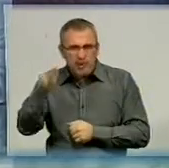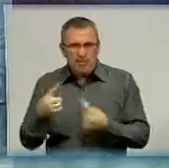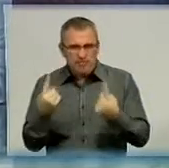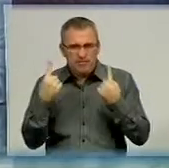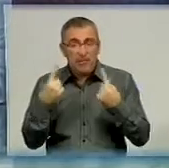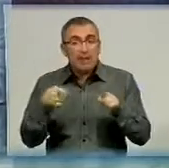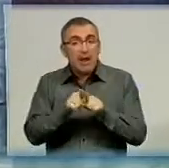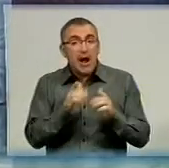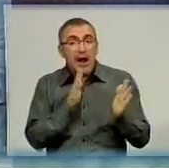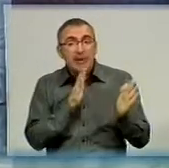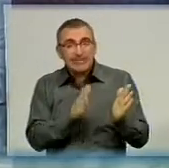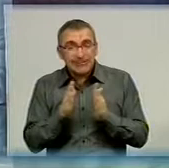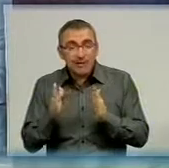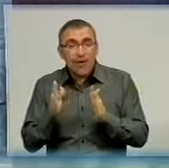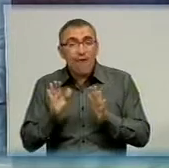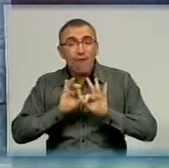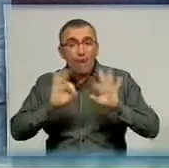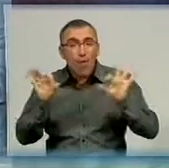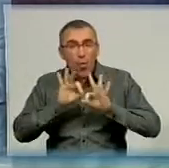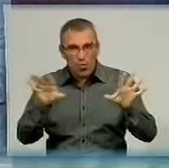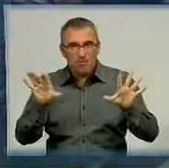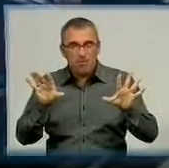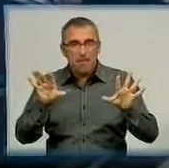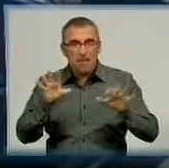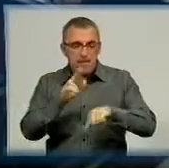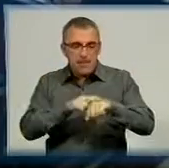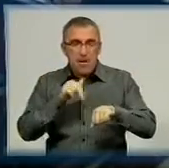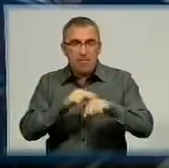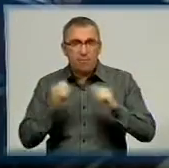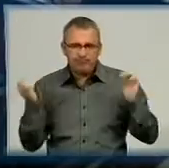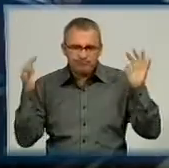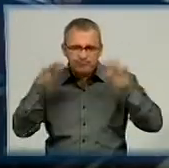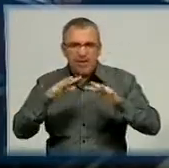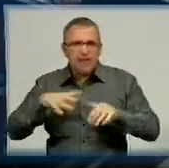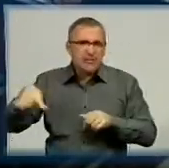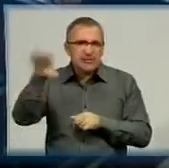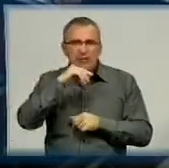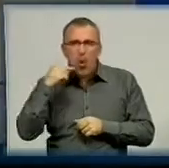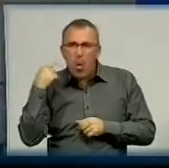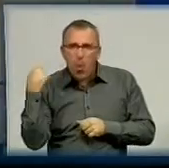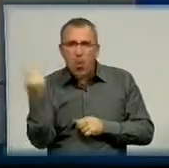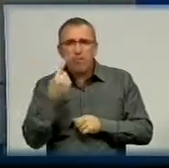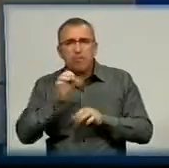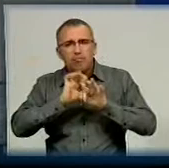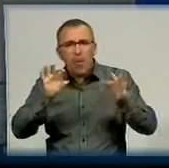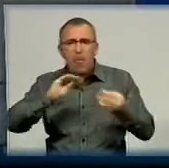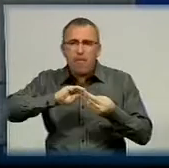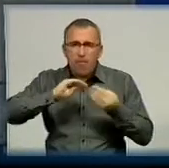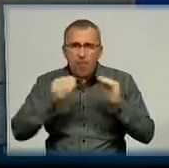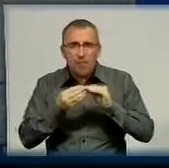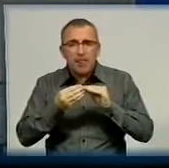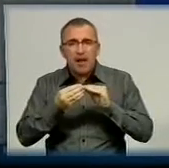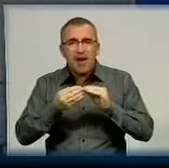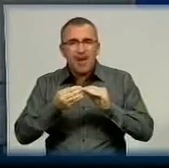Таку статистику озвучили на форумі правоохоронці. На нього з'їхалися зі всієї області. Говорили переважно про проблеми. Нині дільничним